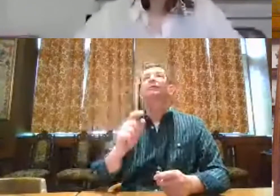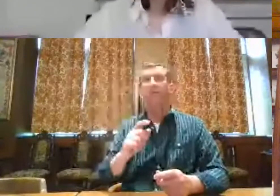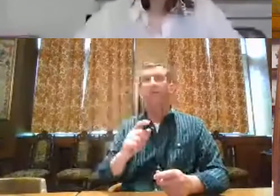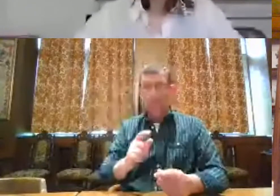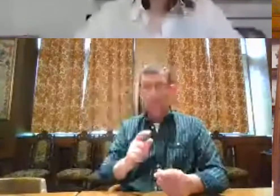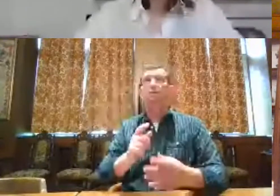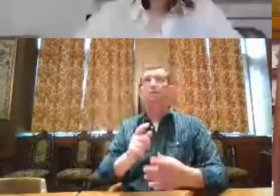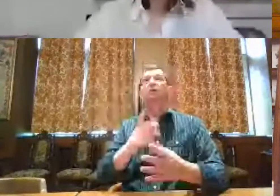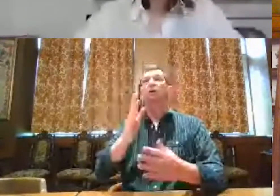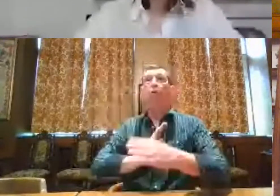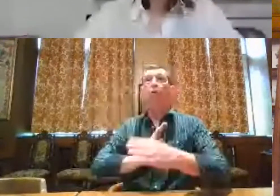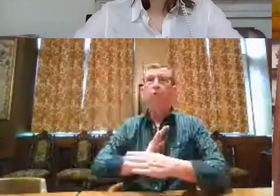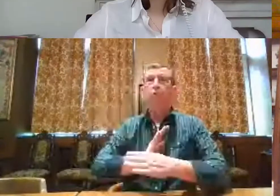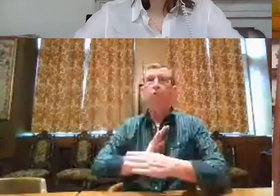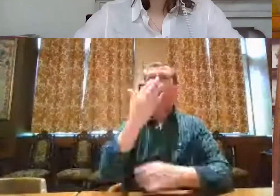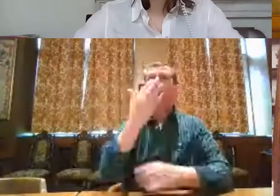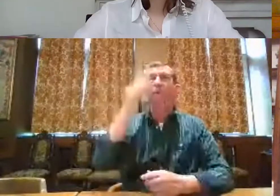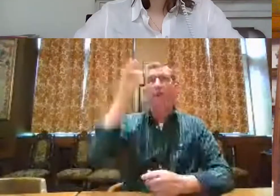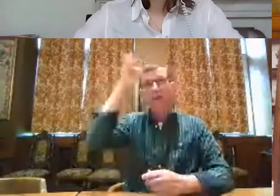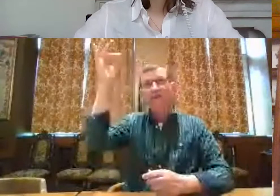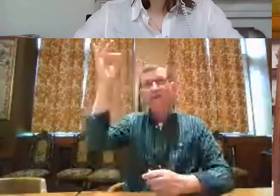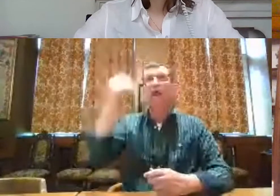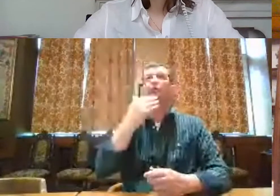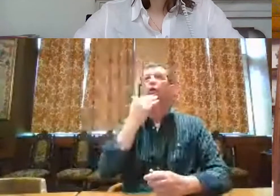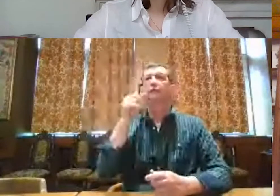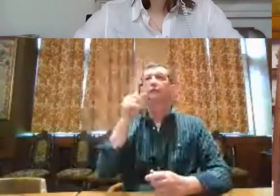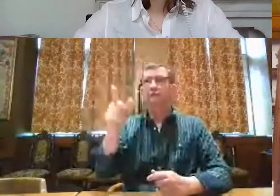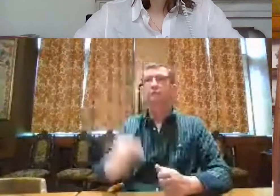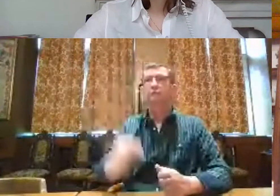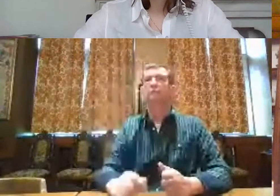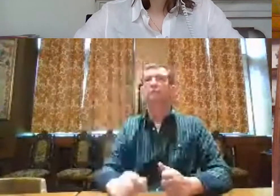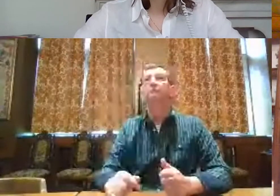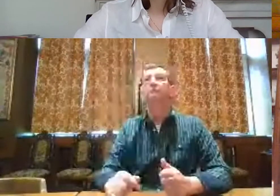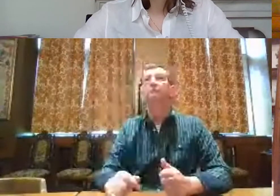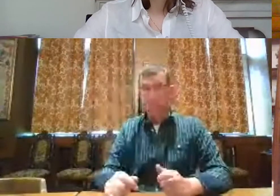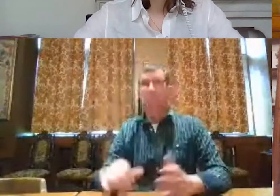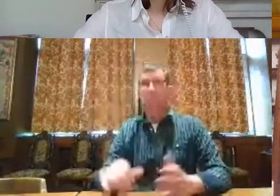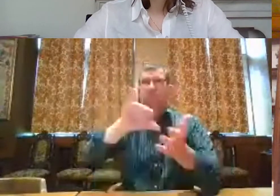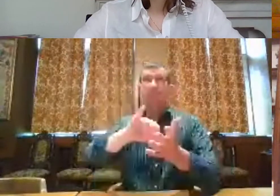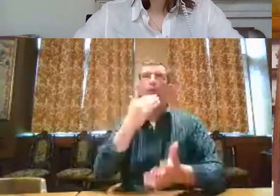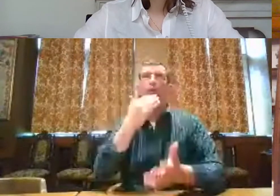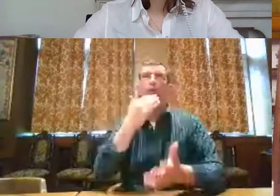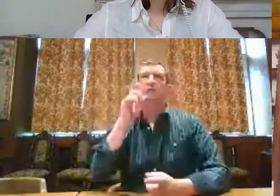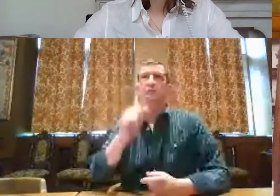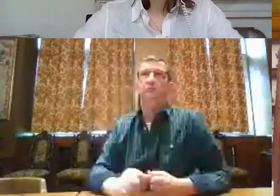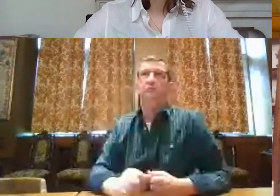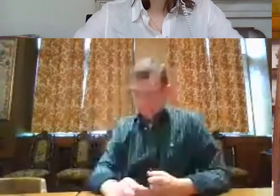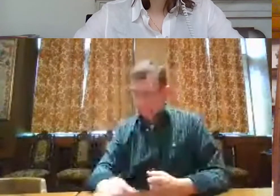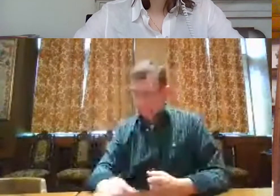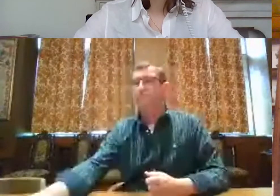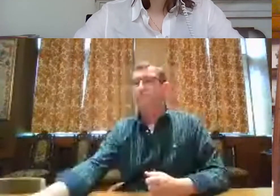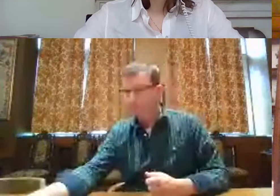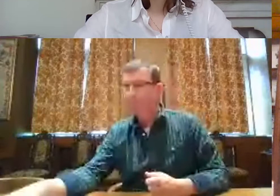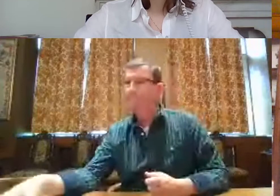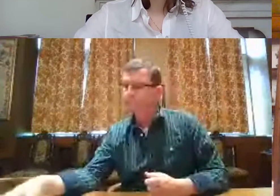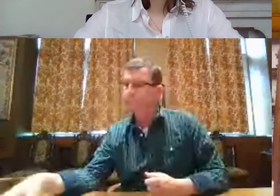is de werkgroep voor fysieke toegankelijkheid Leuven. Ook de adviesraad van Leuven zelf. Van de stad Leuven